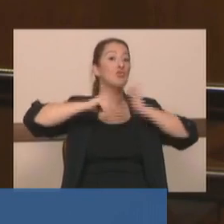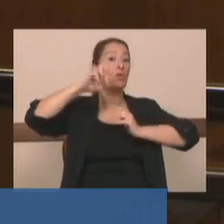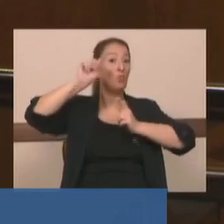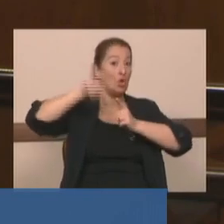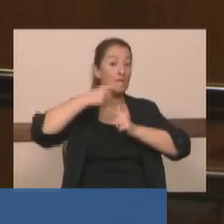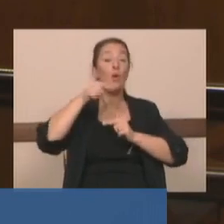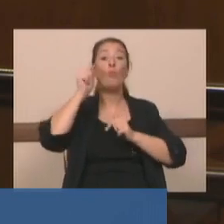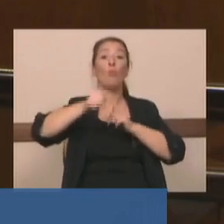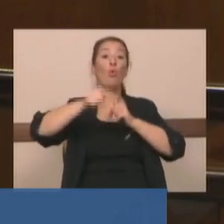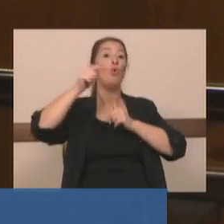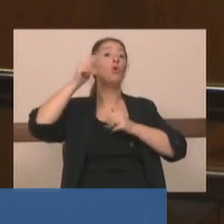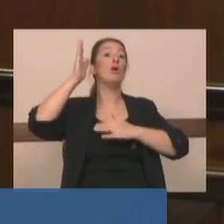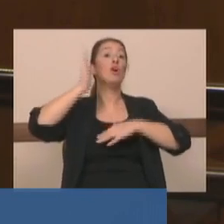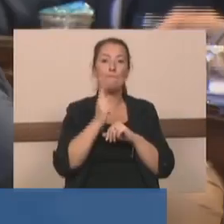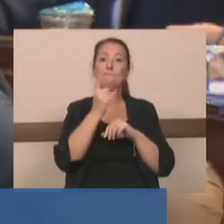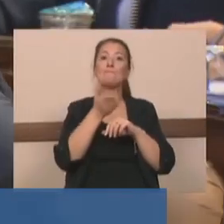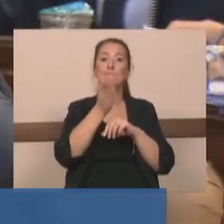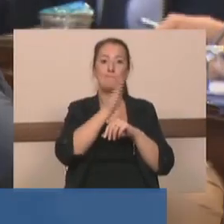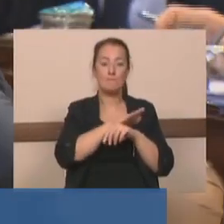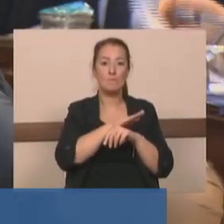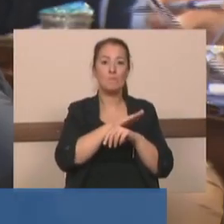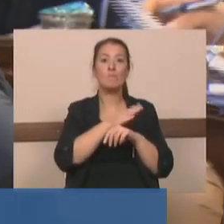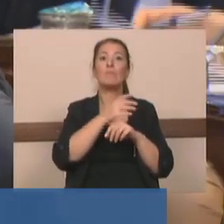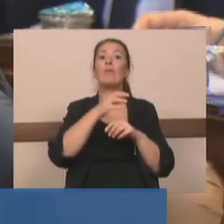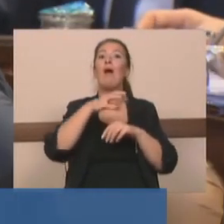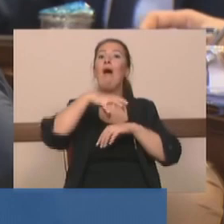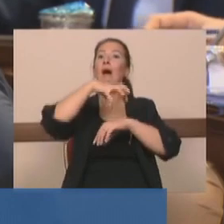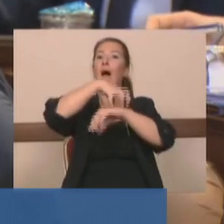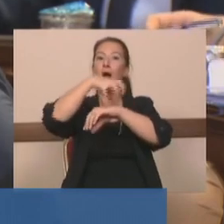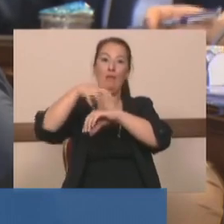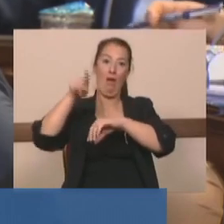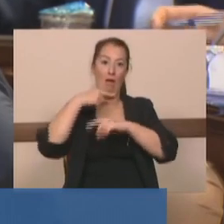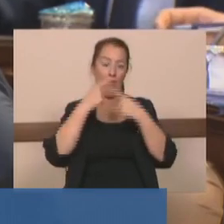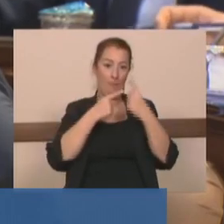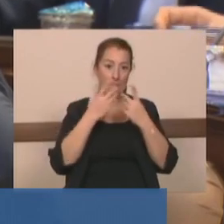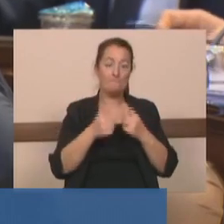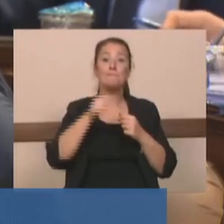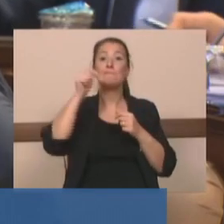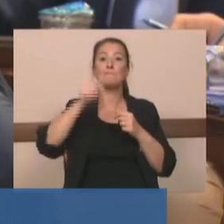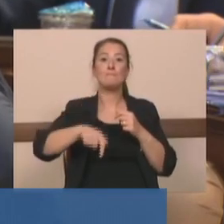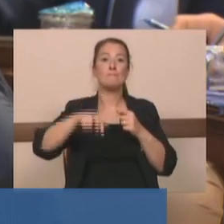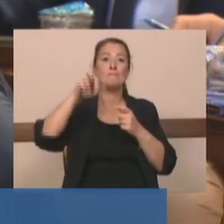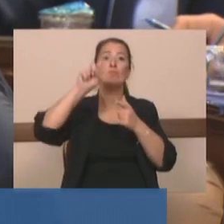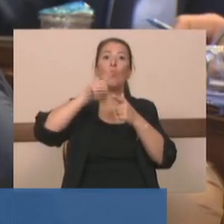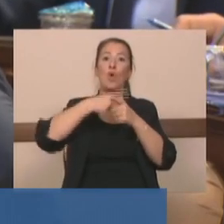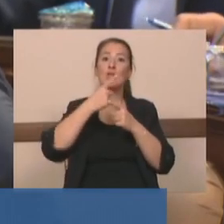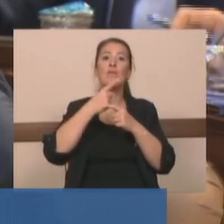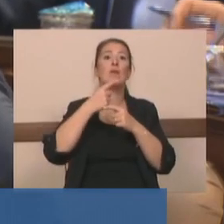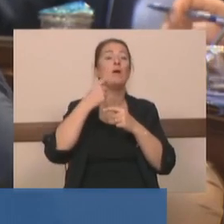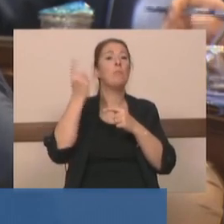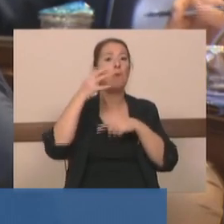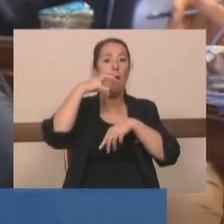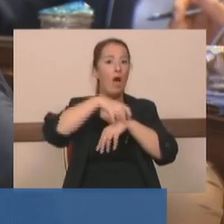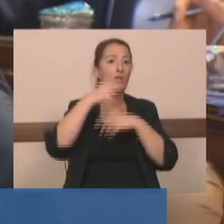inşaattan ran sağlama projesidir. Adalardan bahsettiniz. Şu anda projede herhangi bir ada çalışması falan